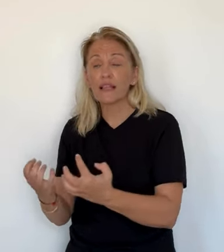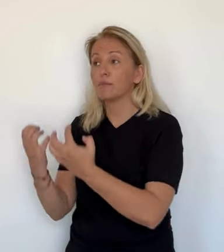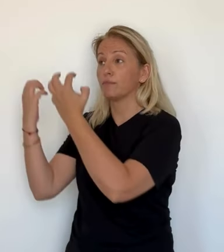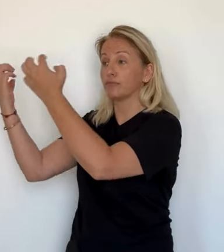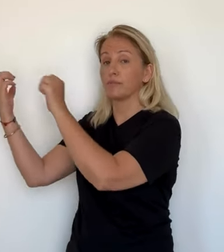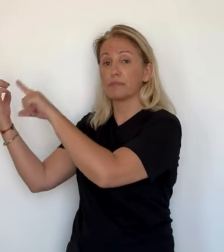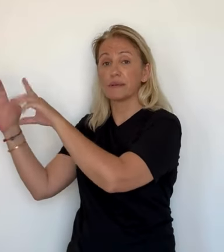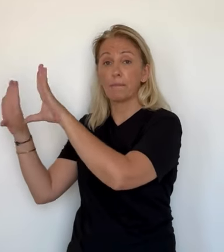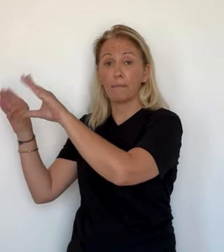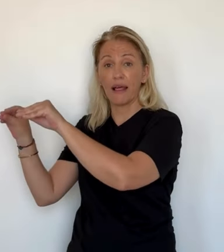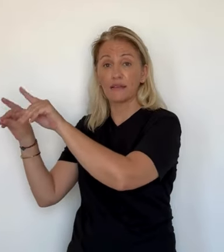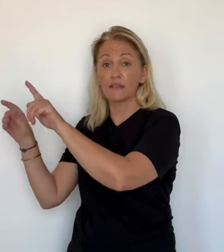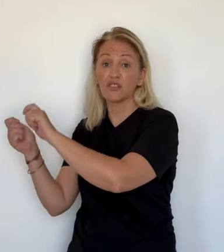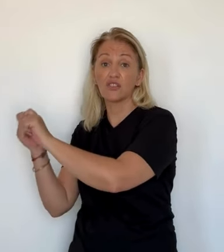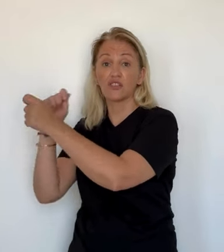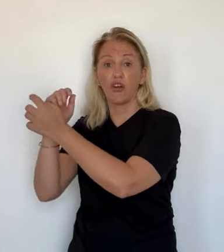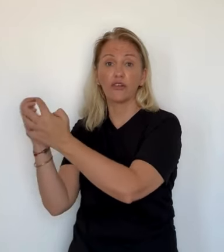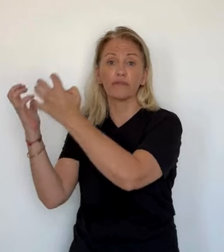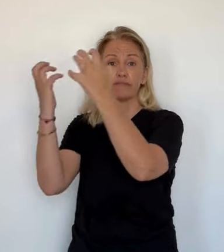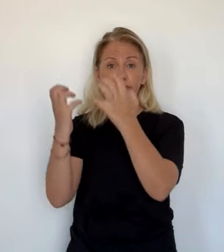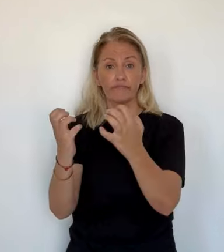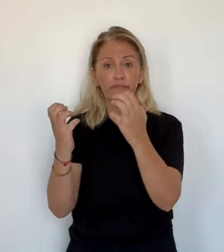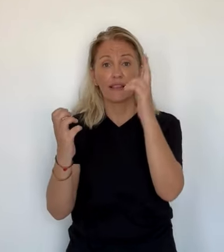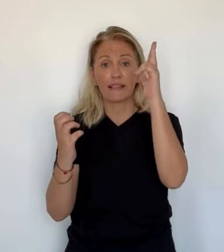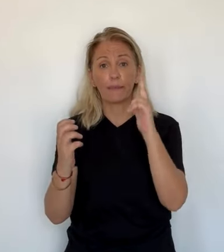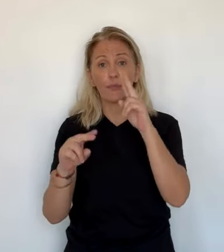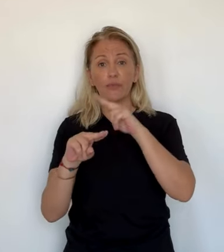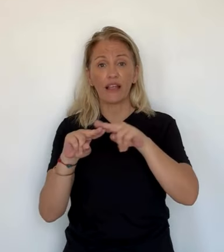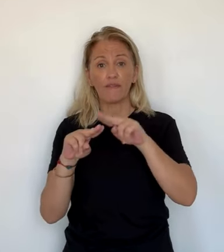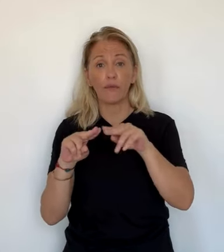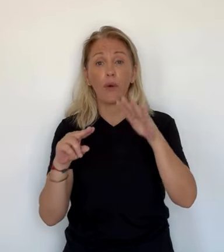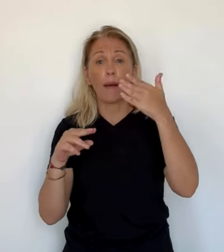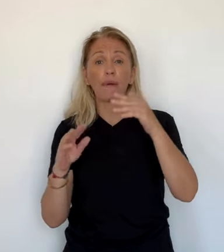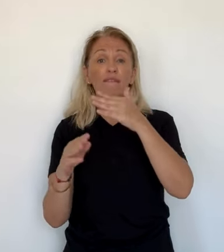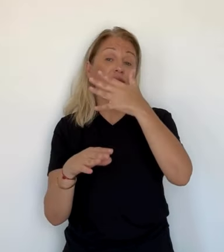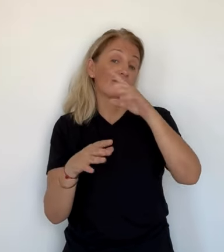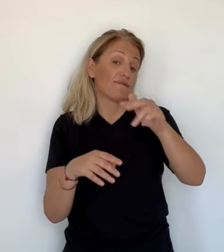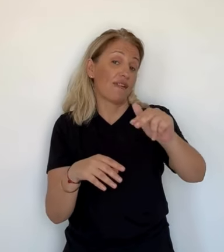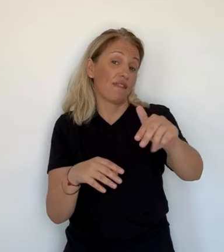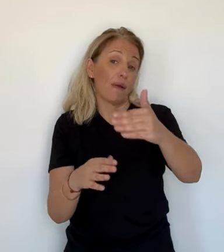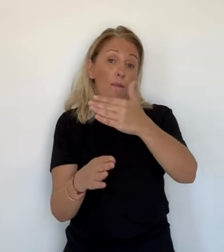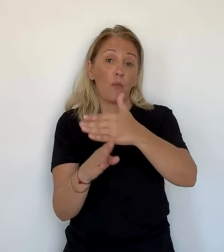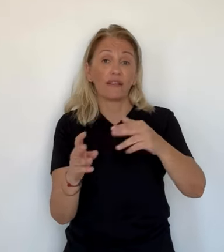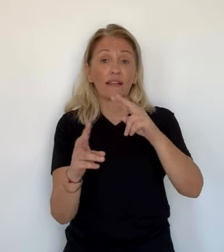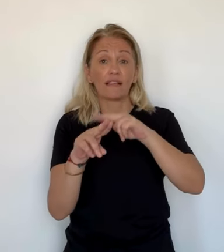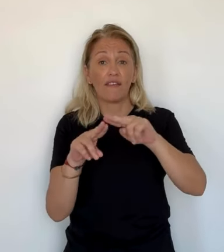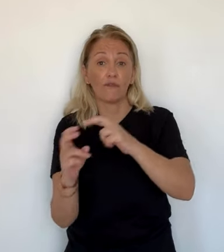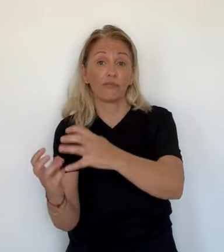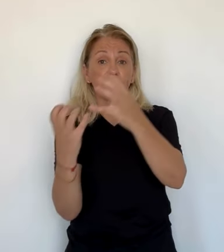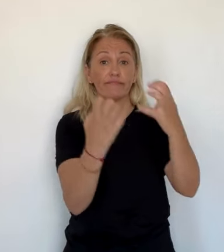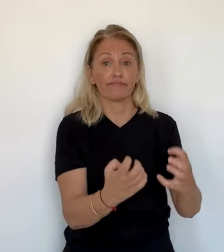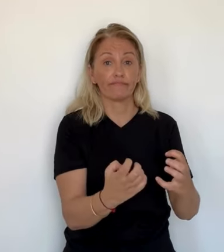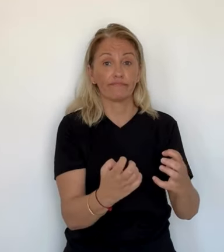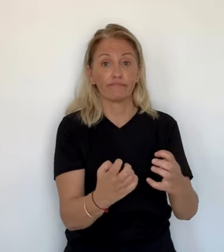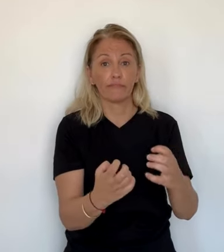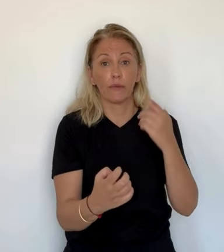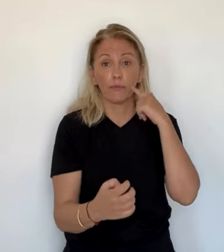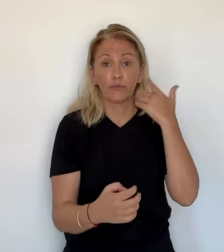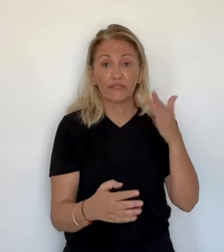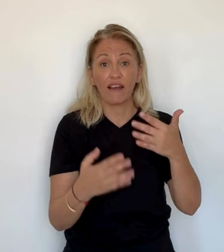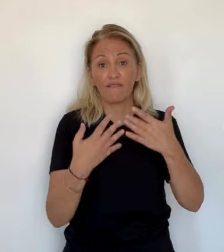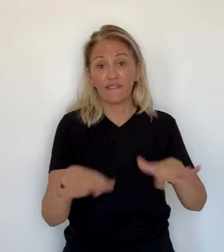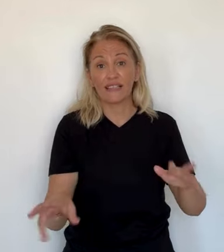jusqu'au début des travaux de la tribune ouest. Et ensuite, ils basculeront dans le quart de virage sud-ouest pour suivre